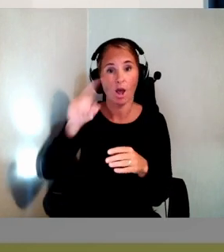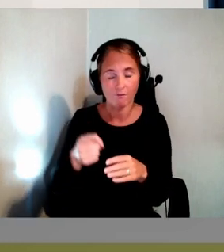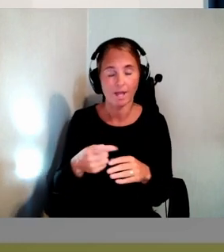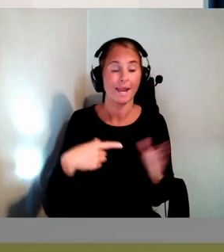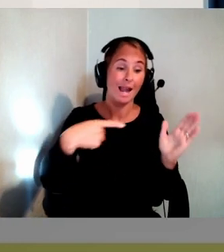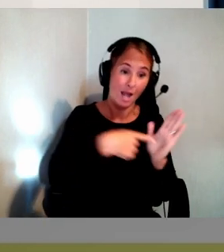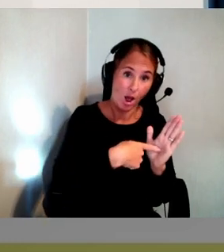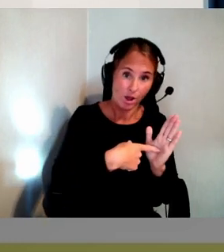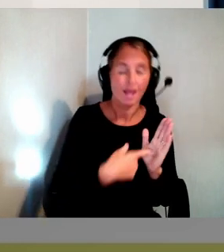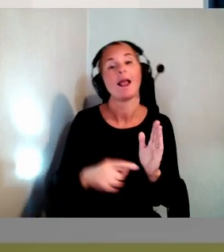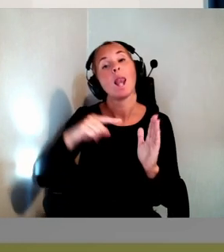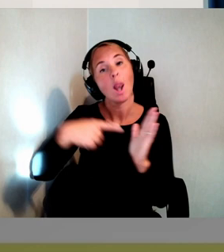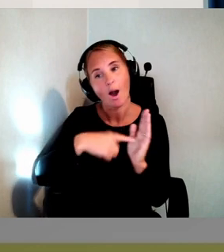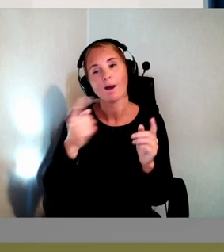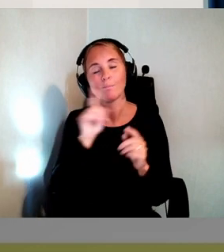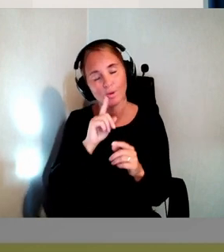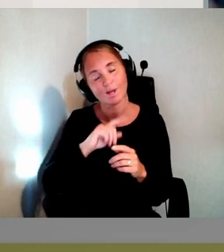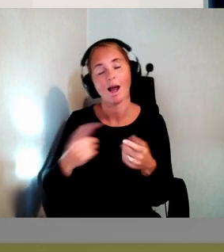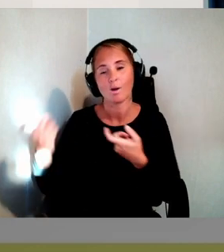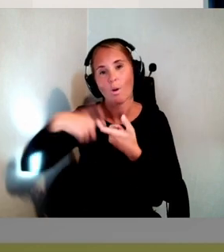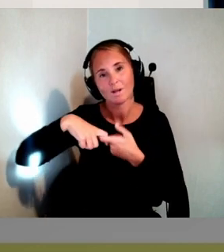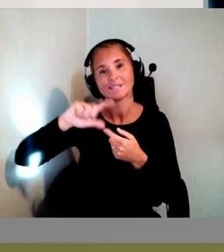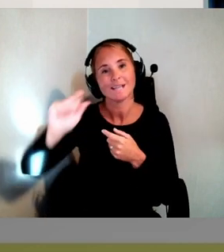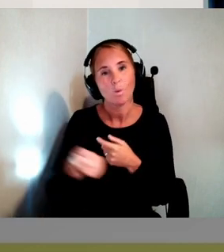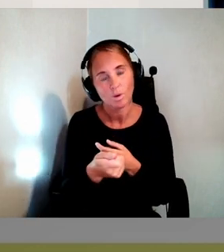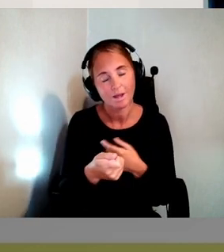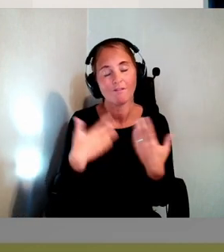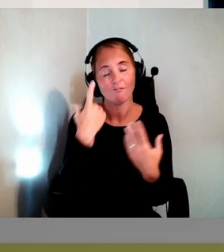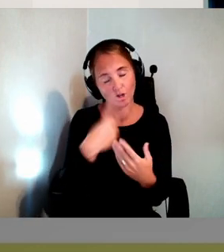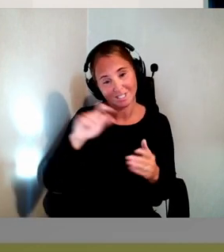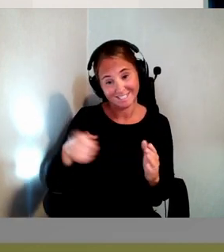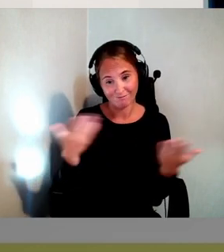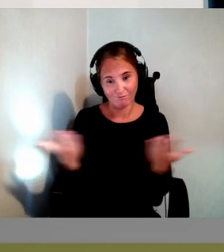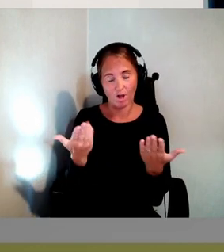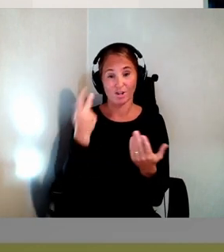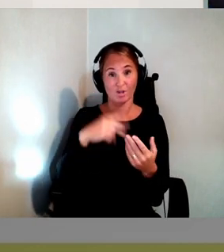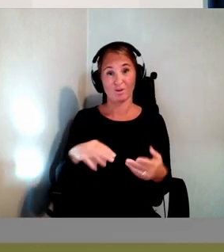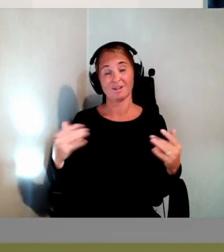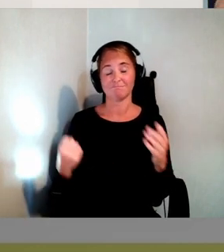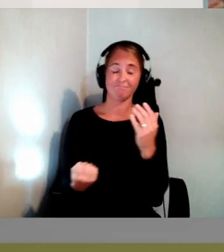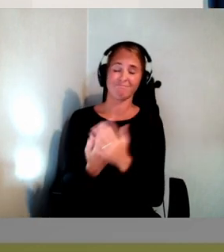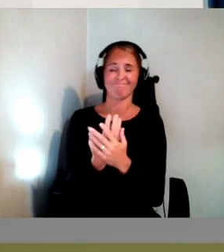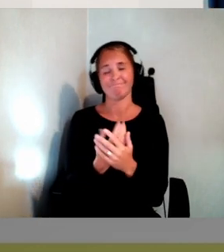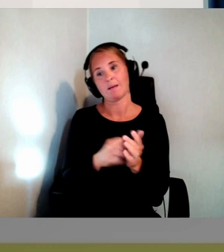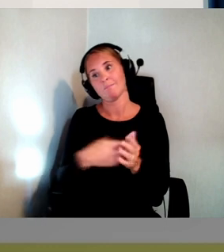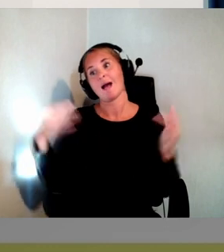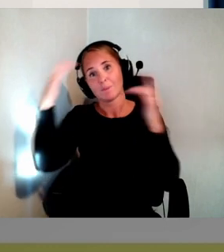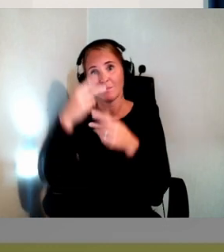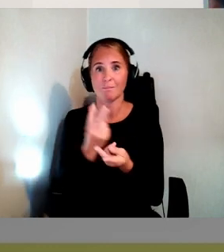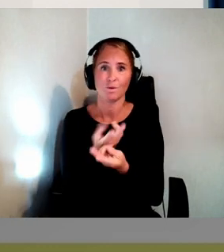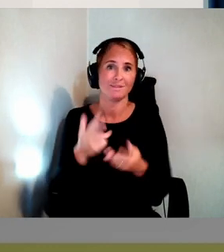till sanktioner. Första straffet är ju då att kunderna får problem. Bli missnöjda. Det är inte bra för oss. Inte för kunderna heller.